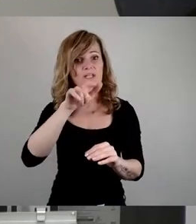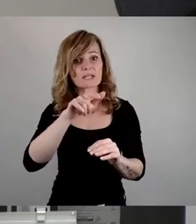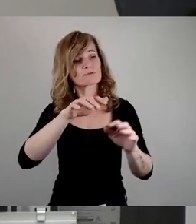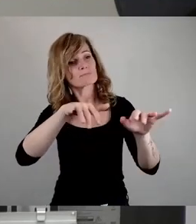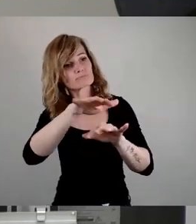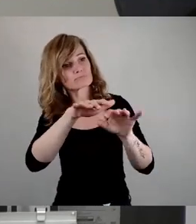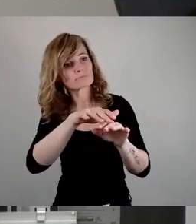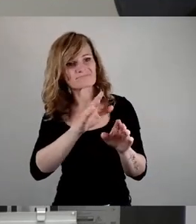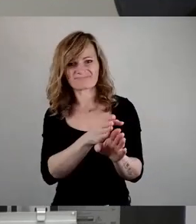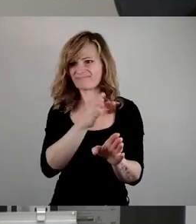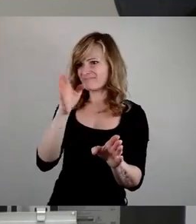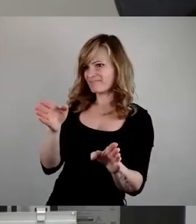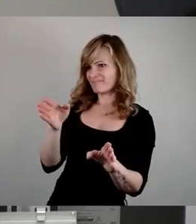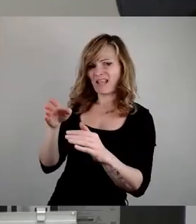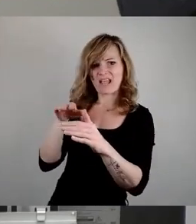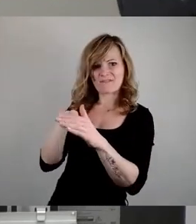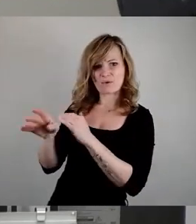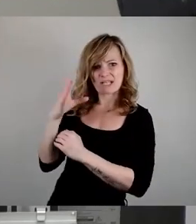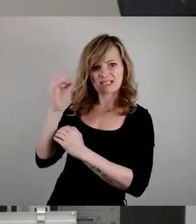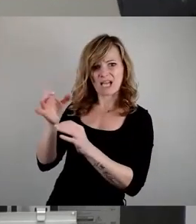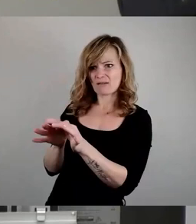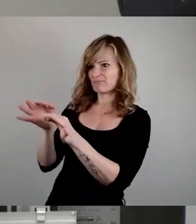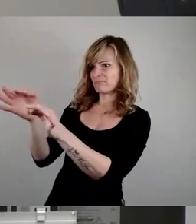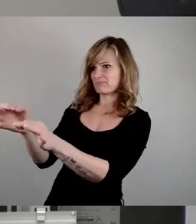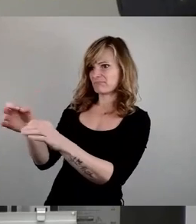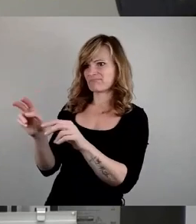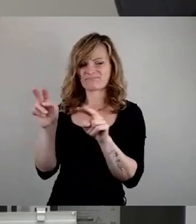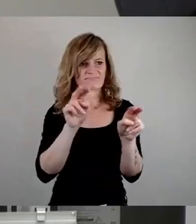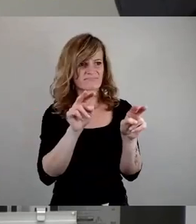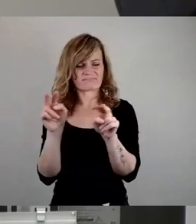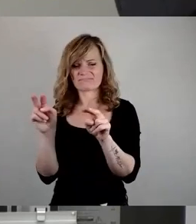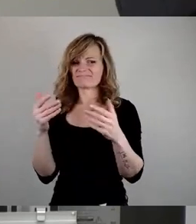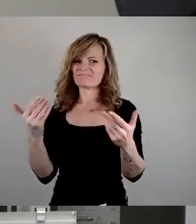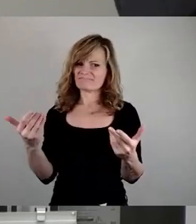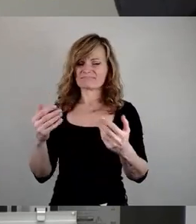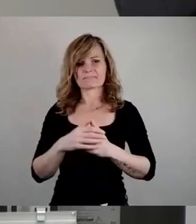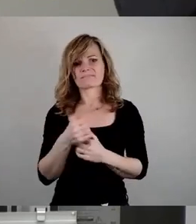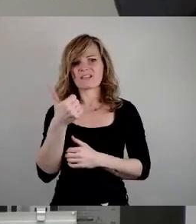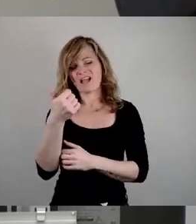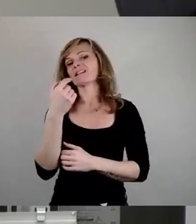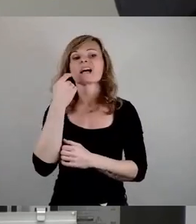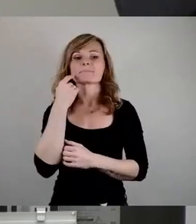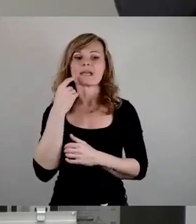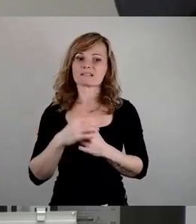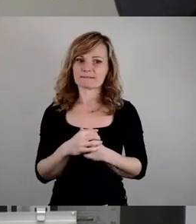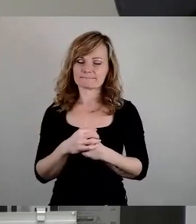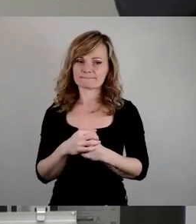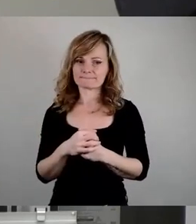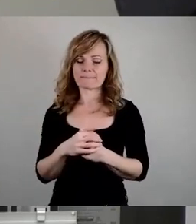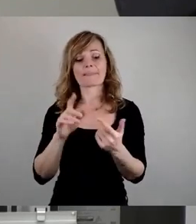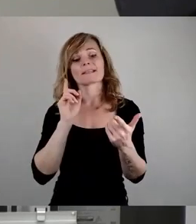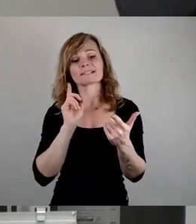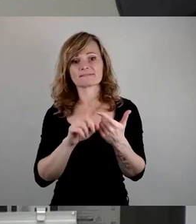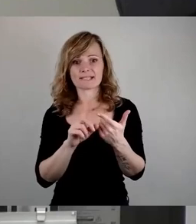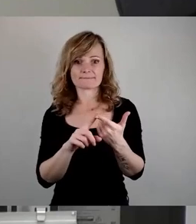Flüchtlingsheim bezogen wird. Das ist nur ein Aspekt. Ein anderer Aspekt, ich würde gerne mal den Stadtratsbeschluss